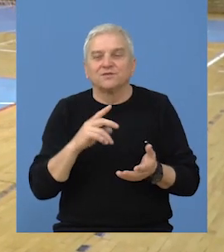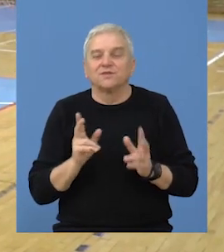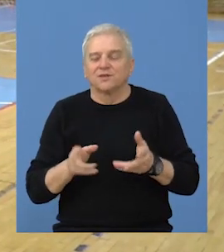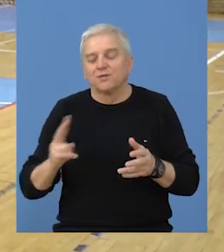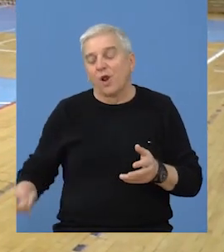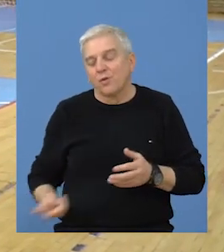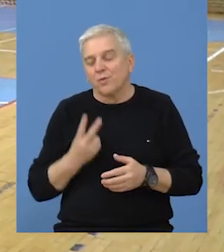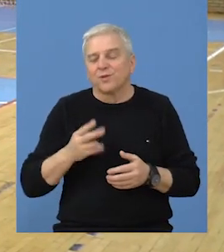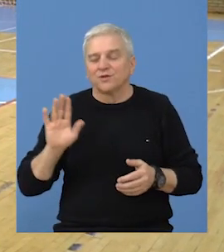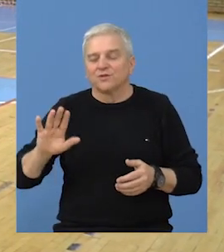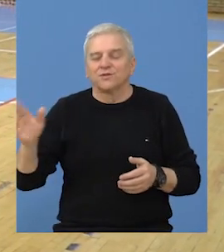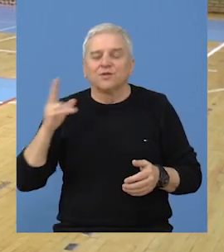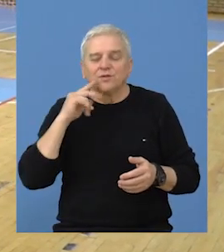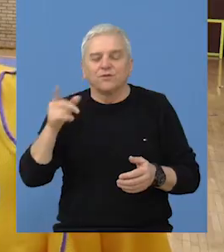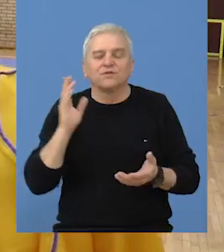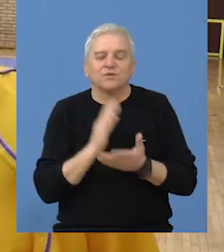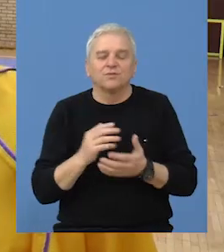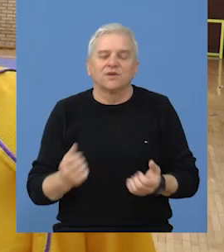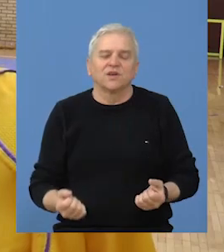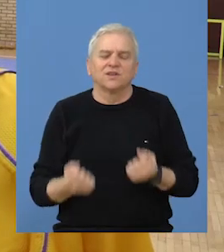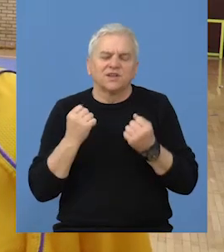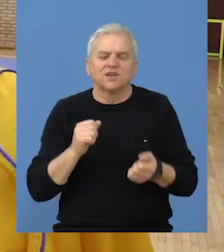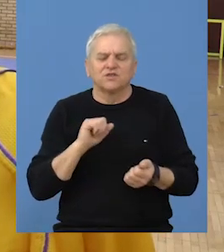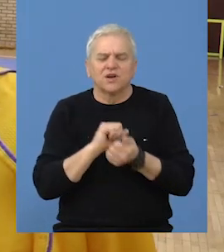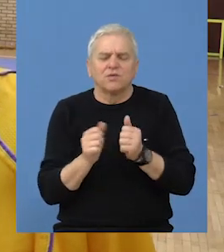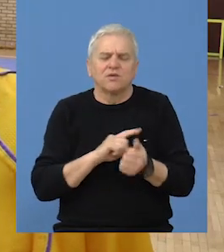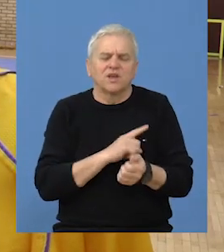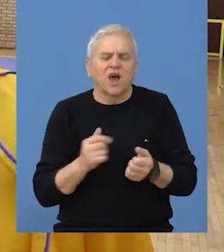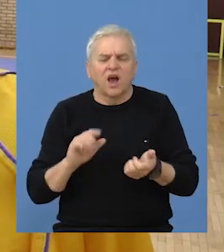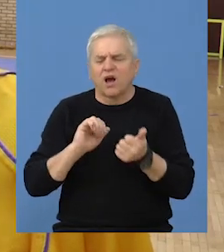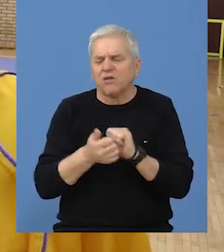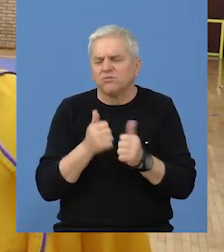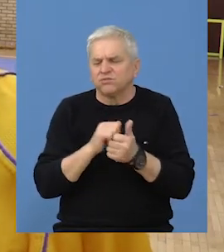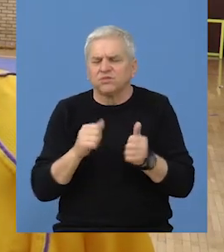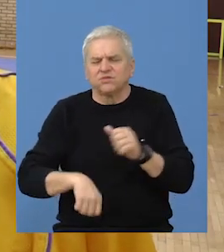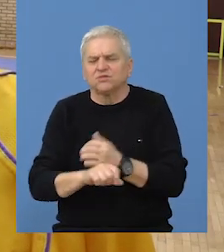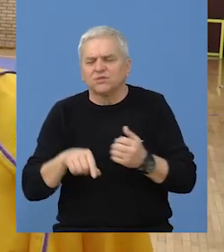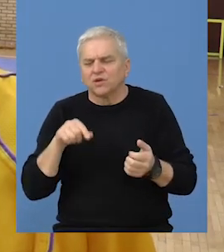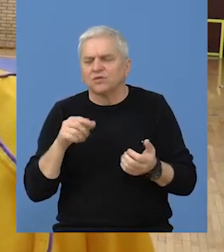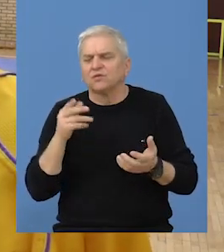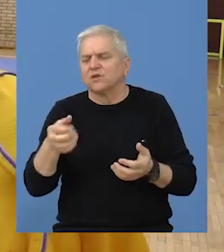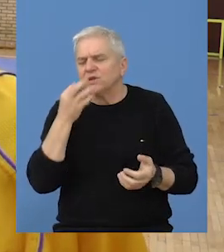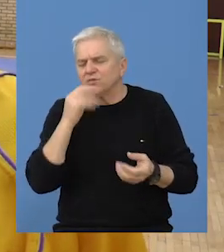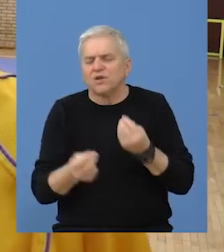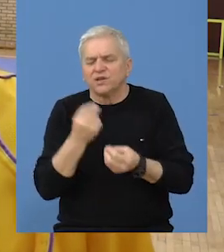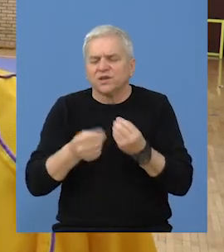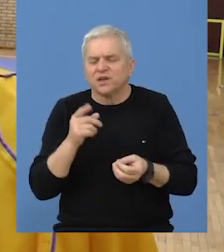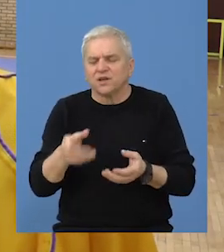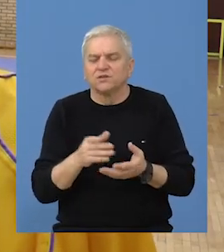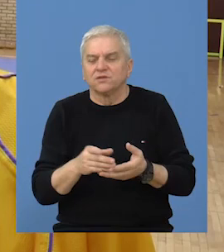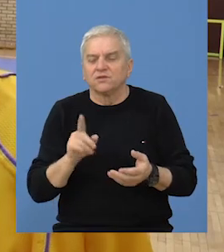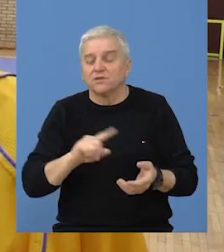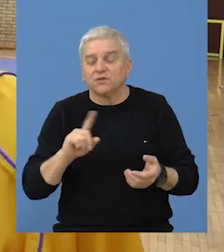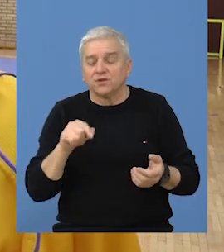Tako, to je za neki ponos ovi dečaka. U Novosadu je bila dosta jača konkurencija, jer su tamo, da kažem, bolji